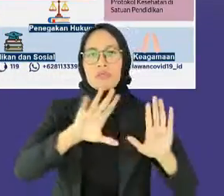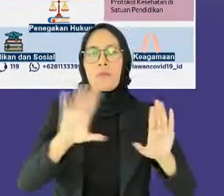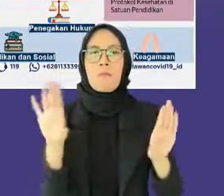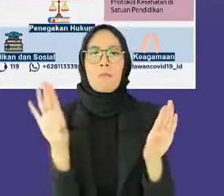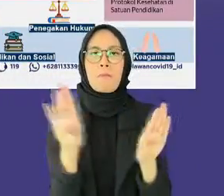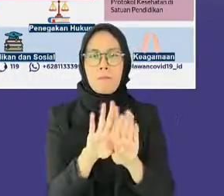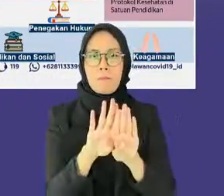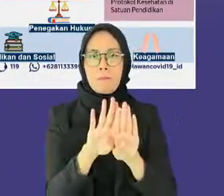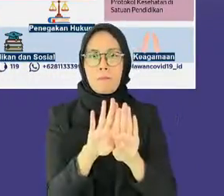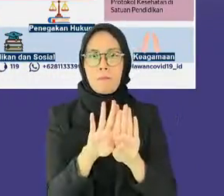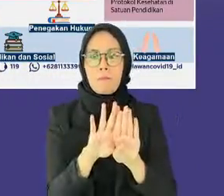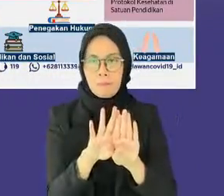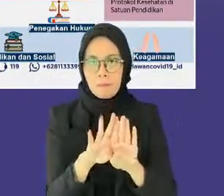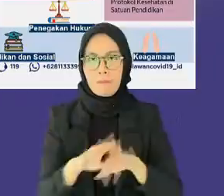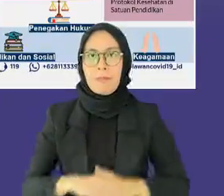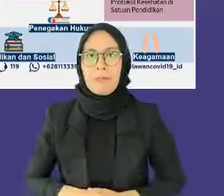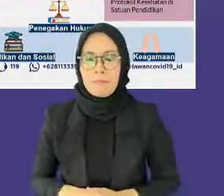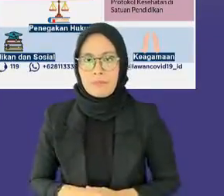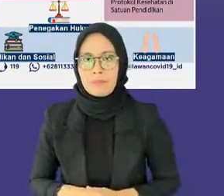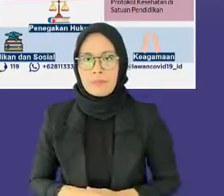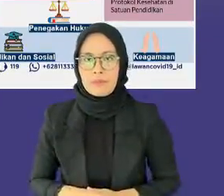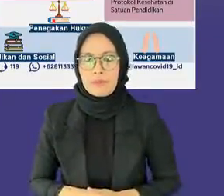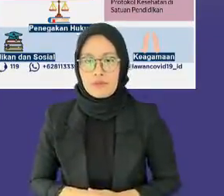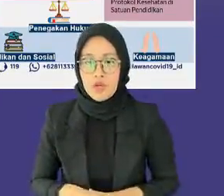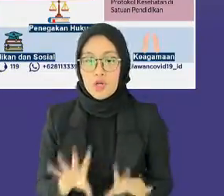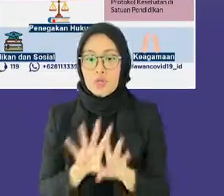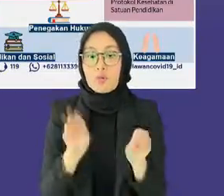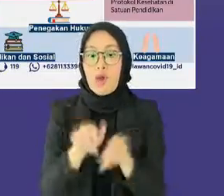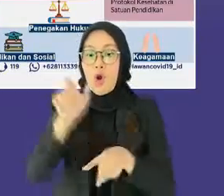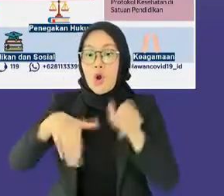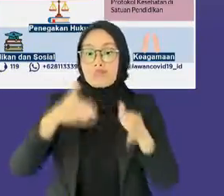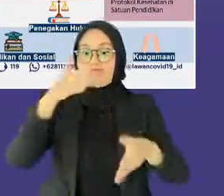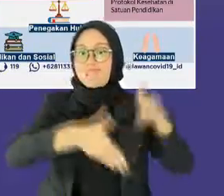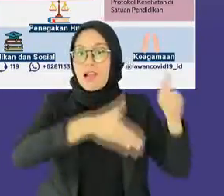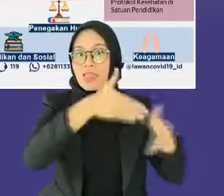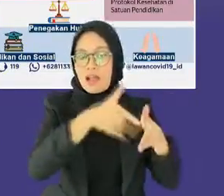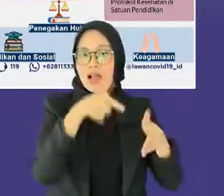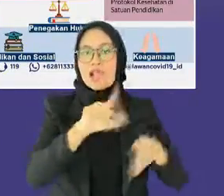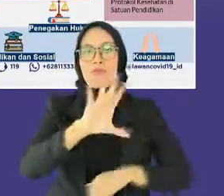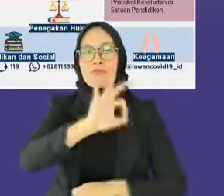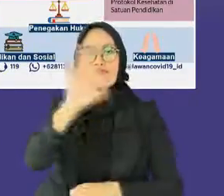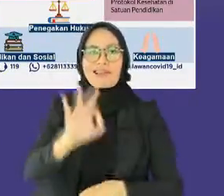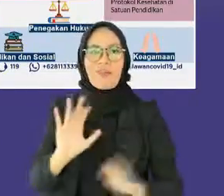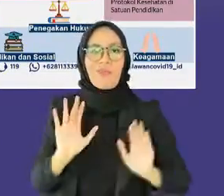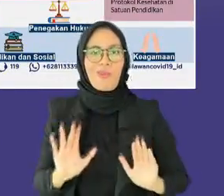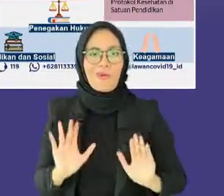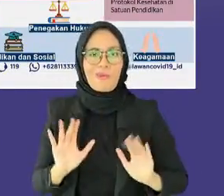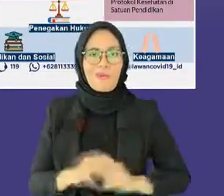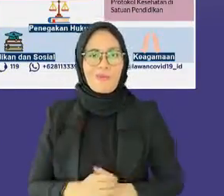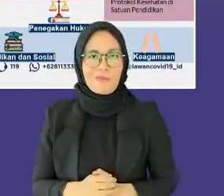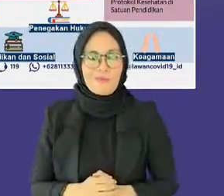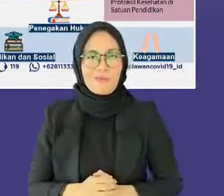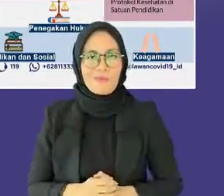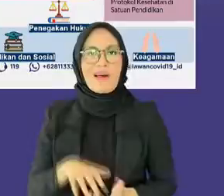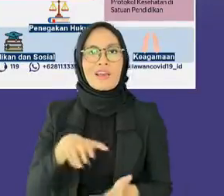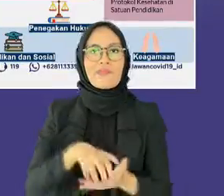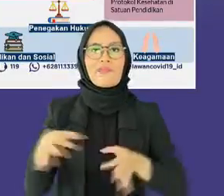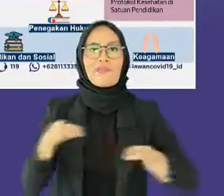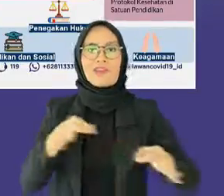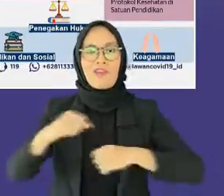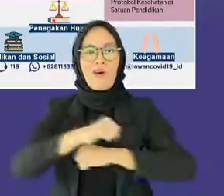dengan kapasitas maksimal 50% sedangkan restoran atau kafe di area fasilitas olahraga